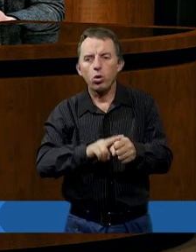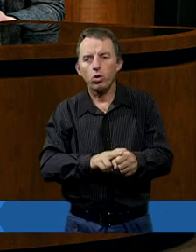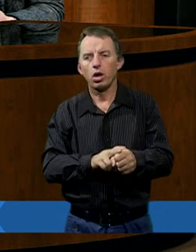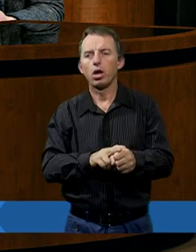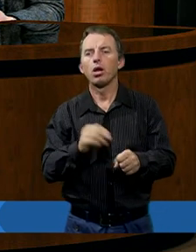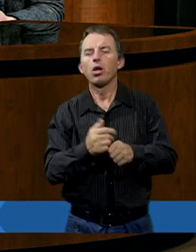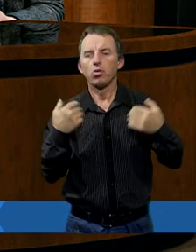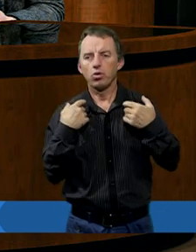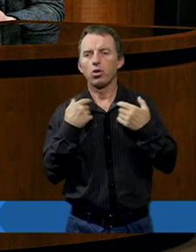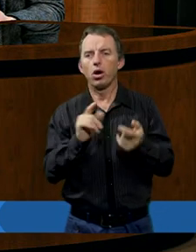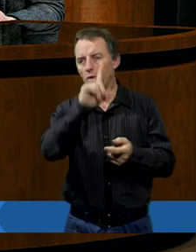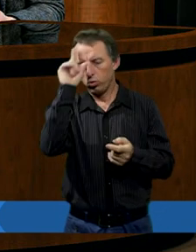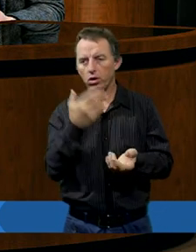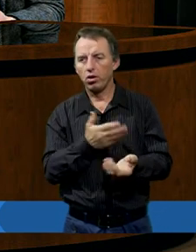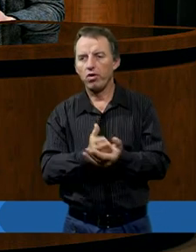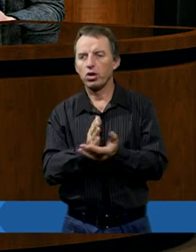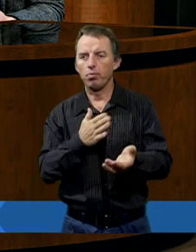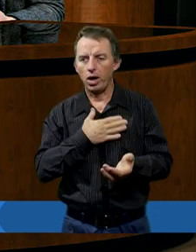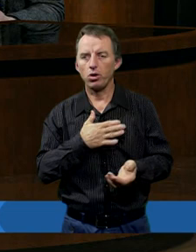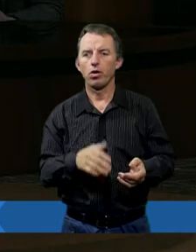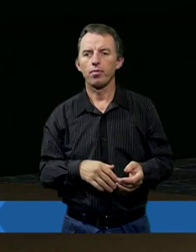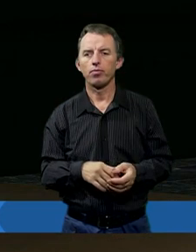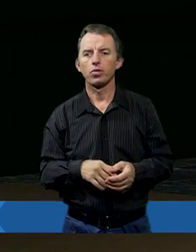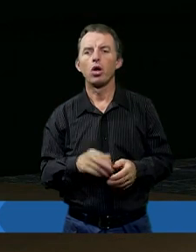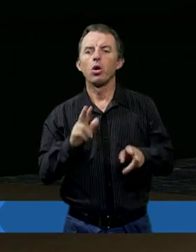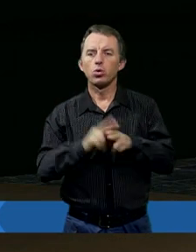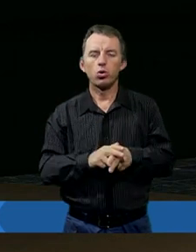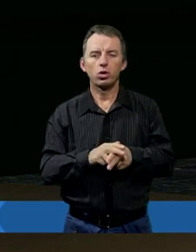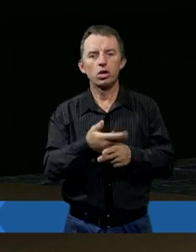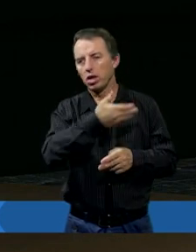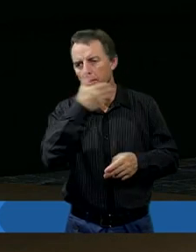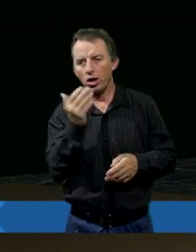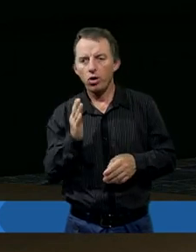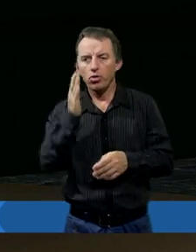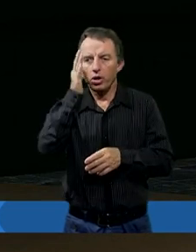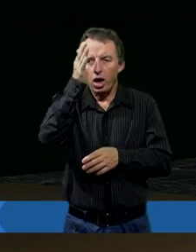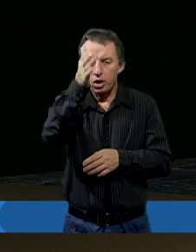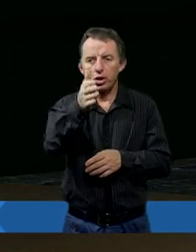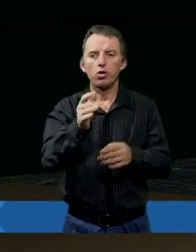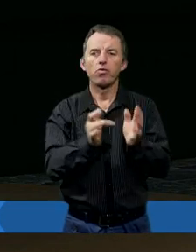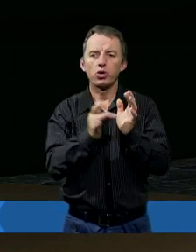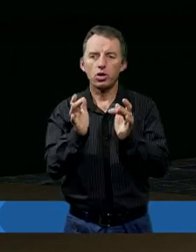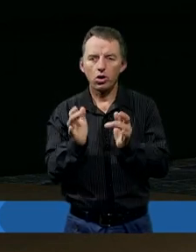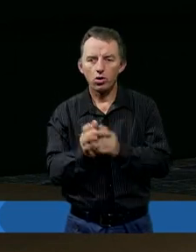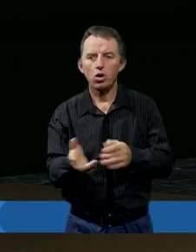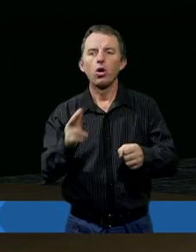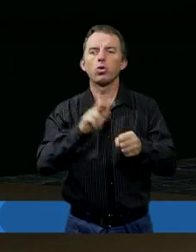innych ludzi dotykają. Tych, którzy nie mają nadziei Bogu w Jezusie, którzy patrzą